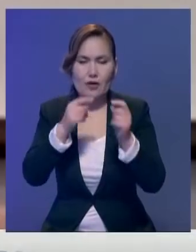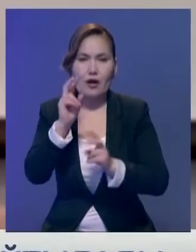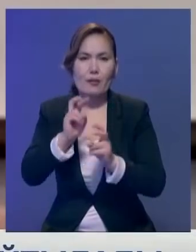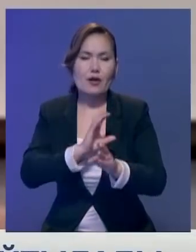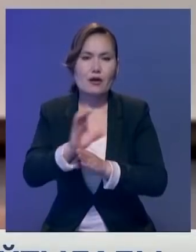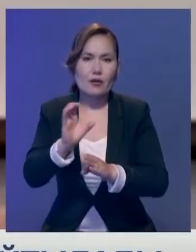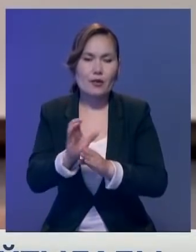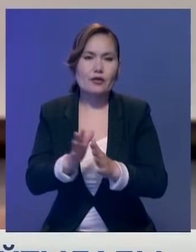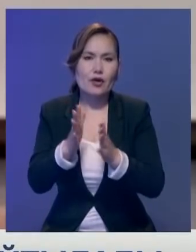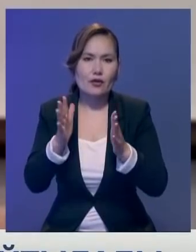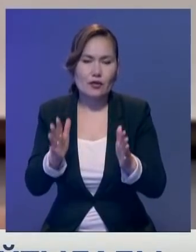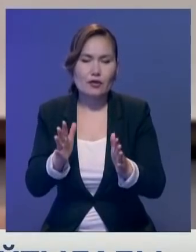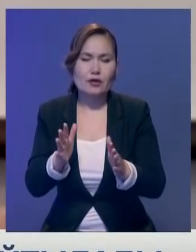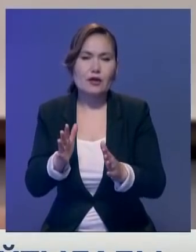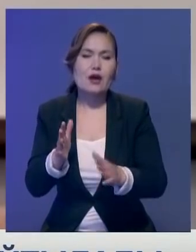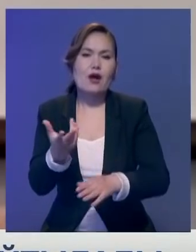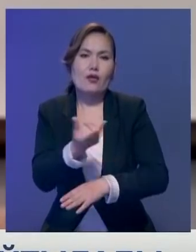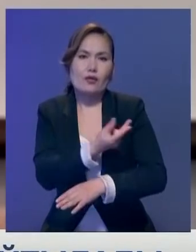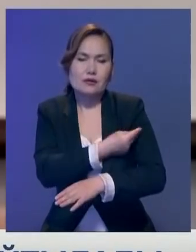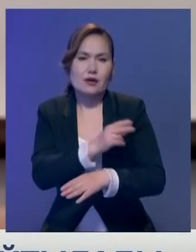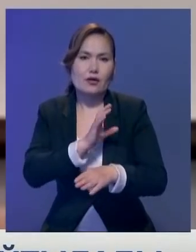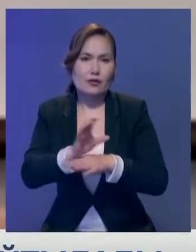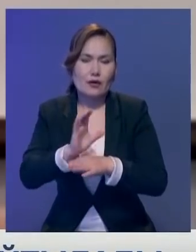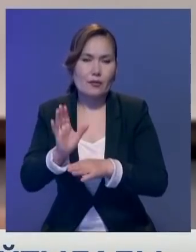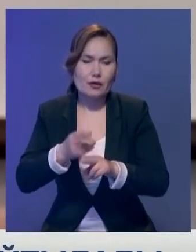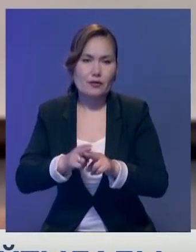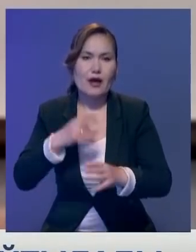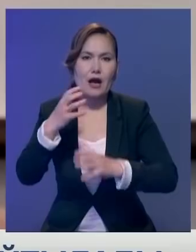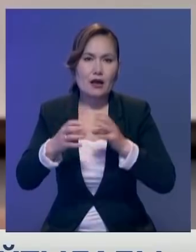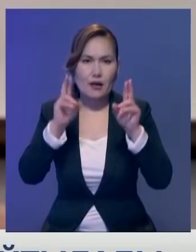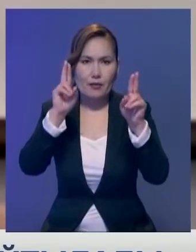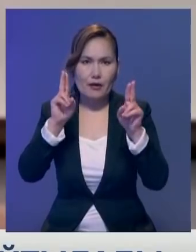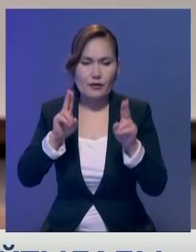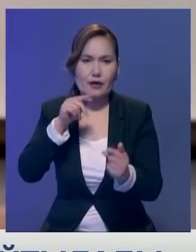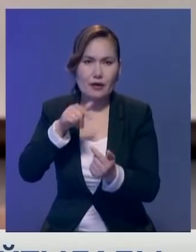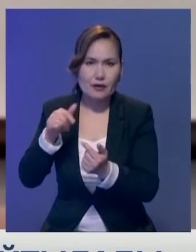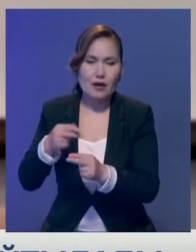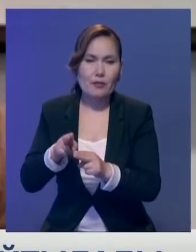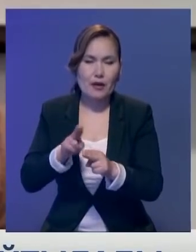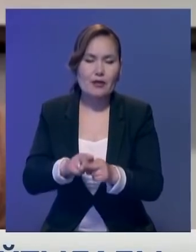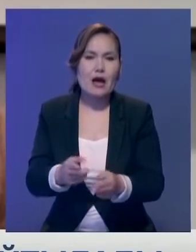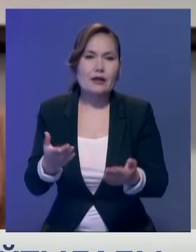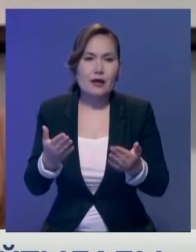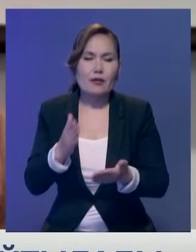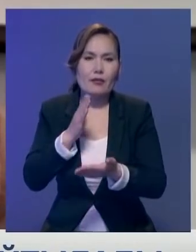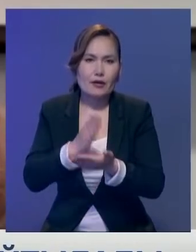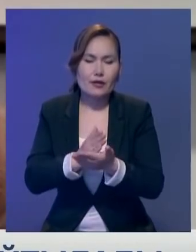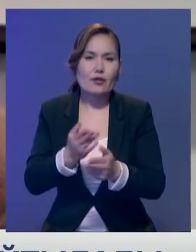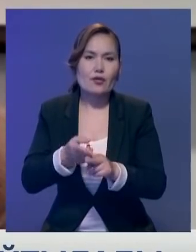өндірісі